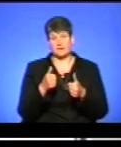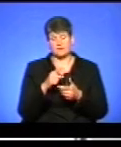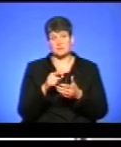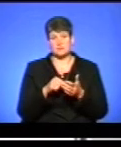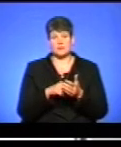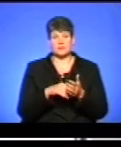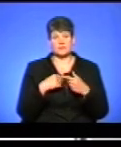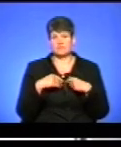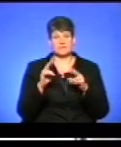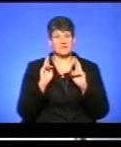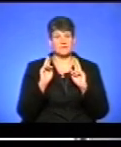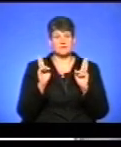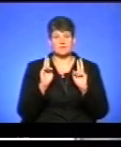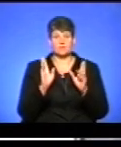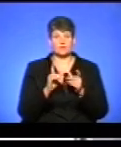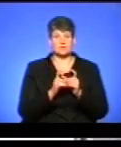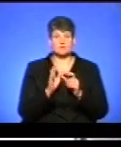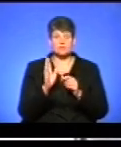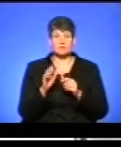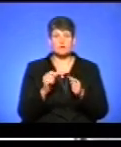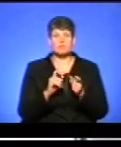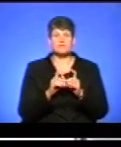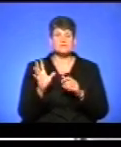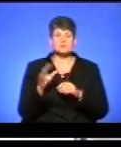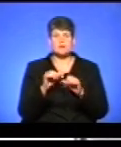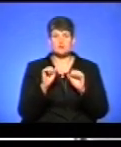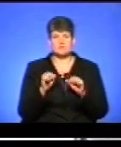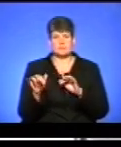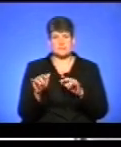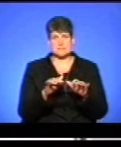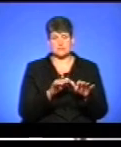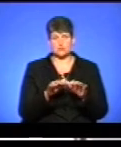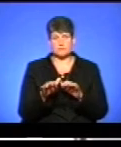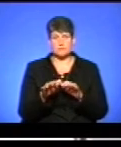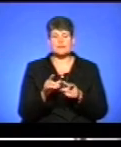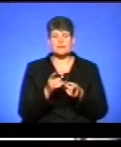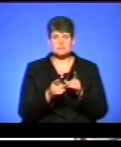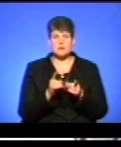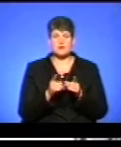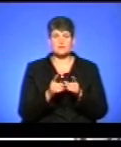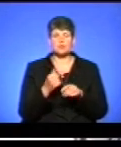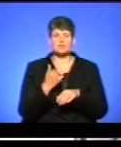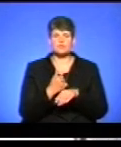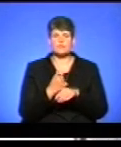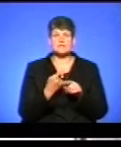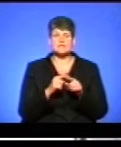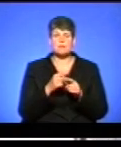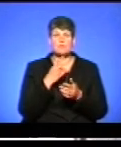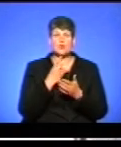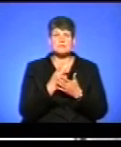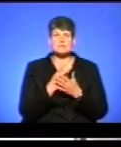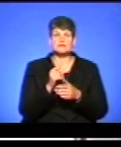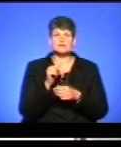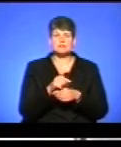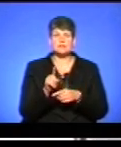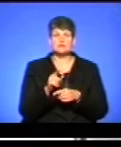Не знаю, як будемо боротись, ми боремося всіма можливими засобами, насправді, основне це показати то,